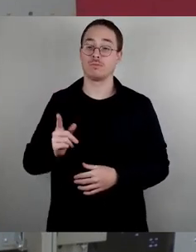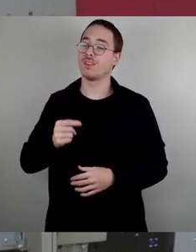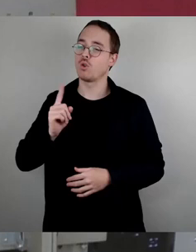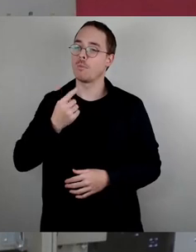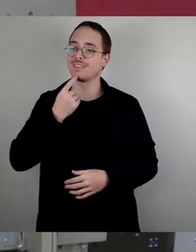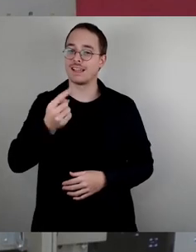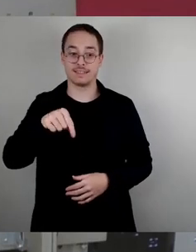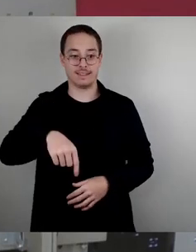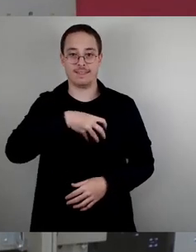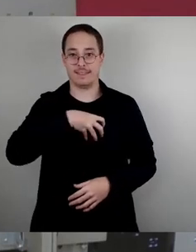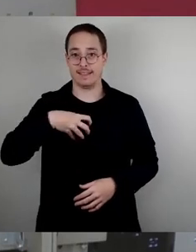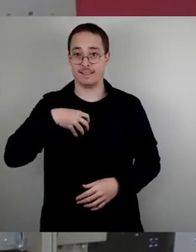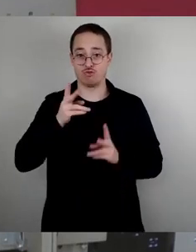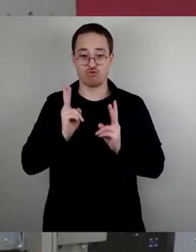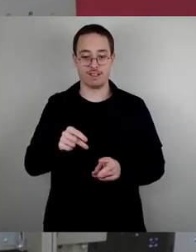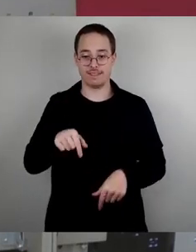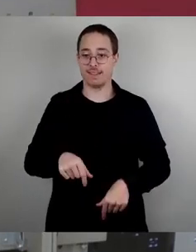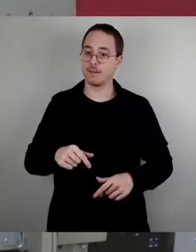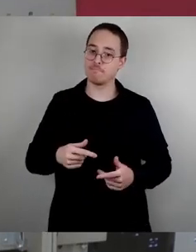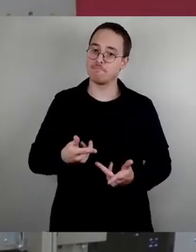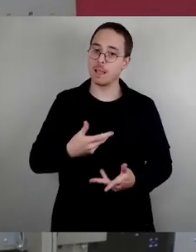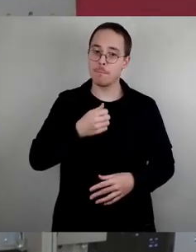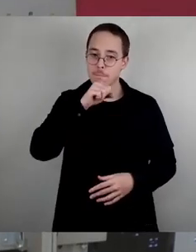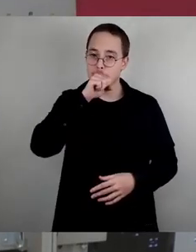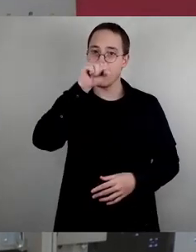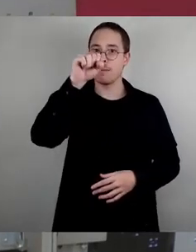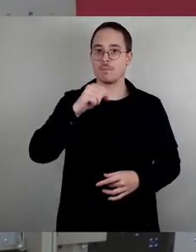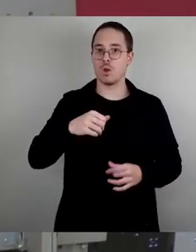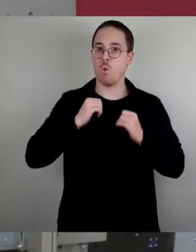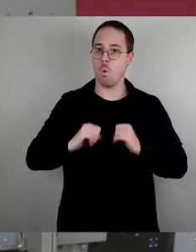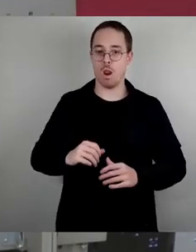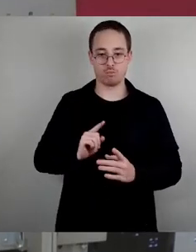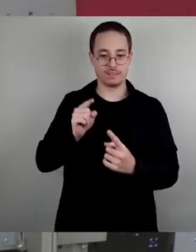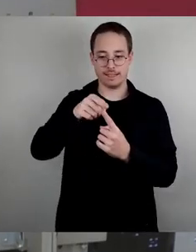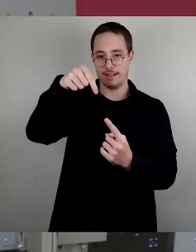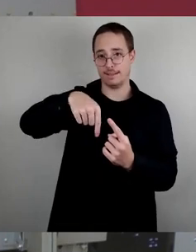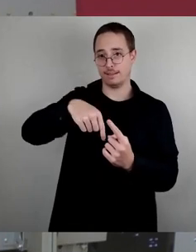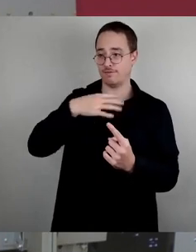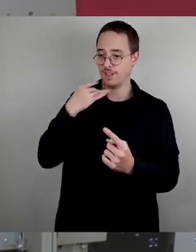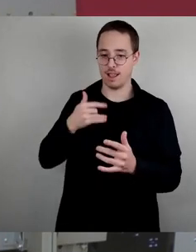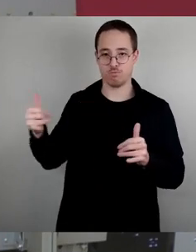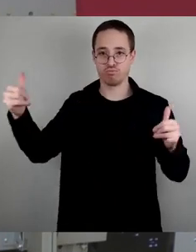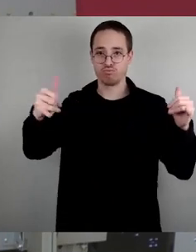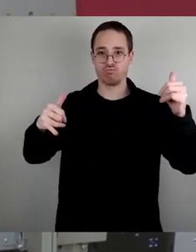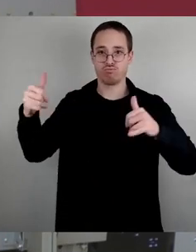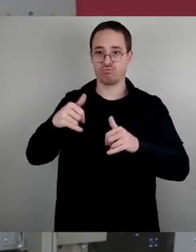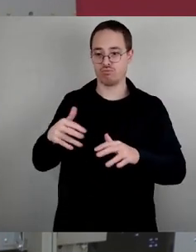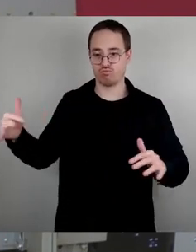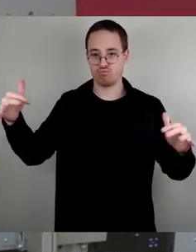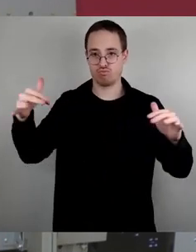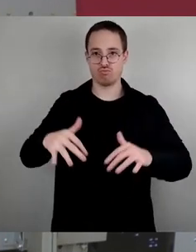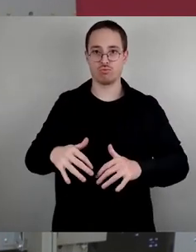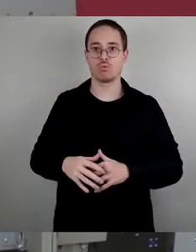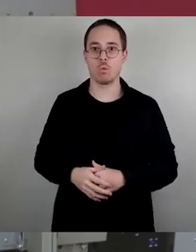Dresden ein beliebtes Urlaubsziel. Und wir haben einen Aufwuchs, also in 23, um 20 bis 30%